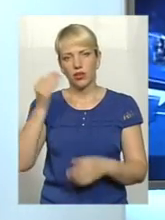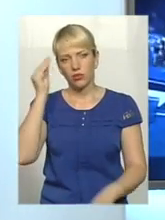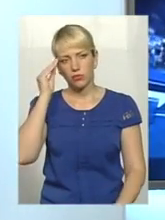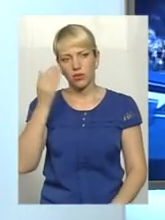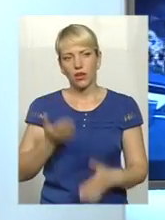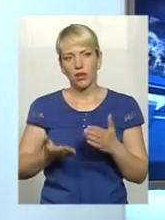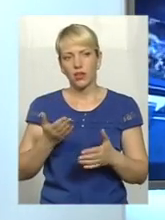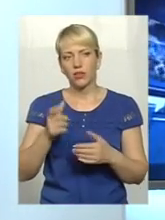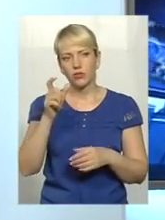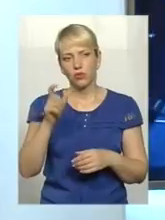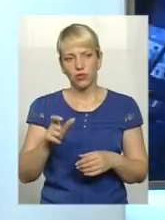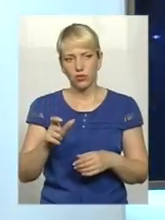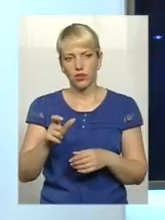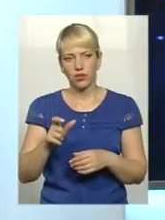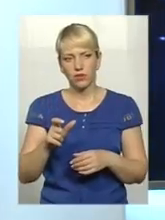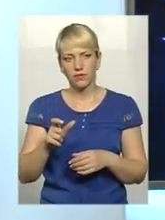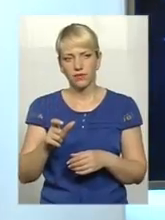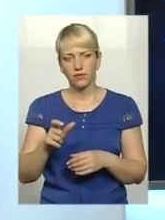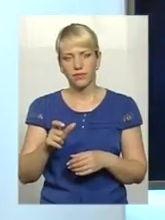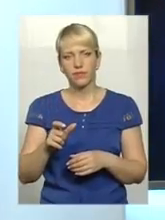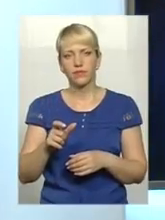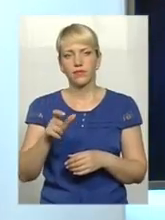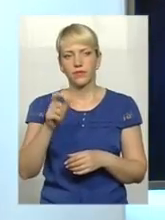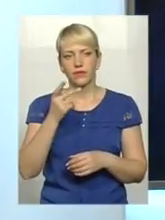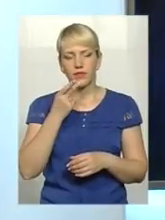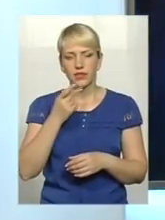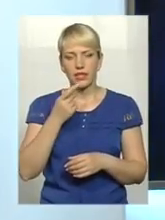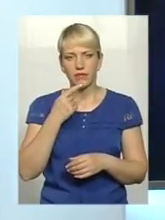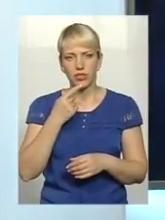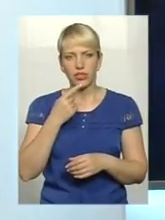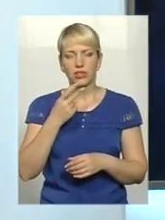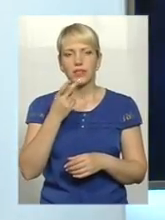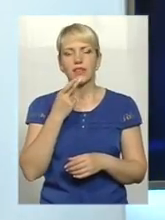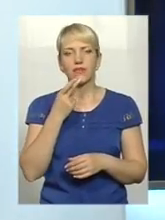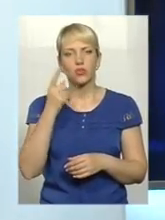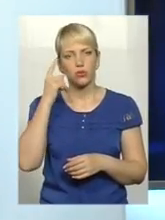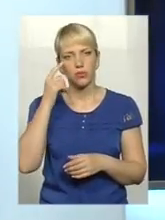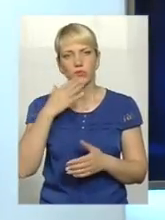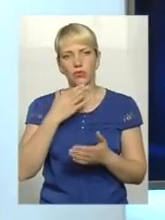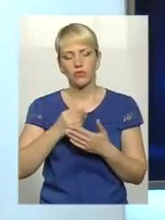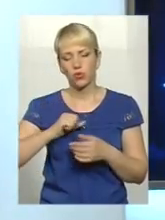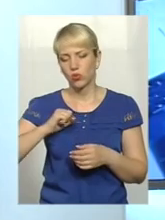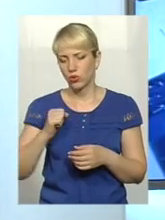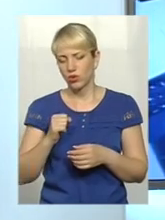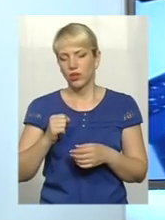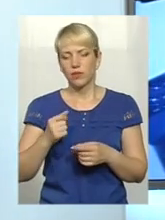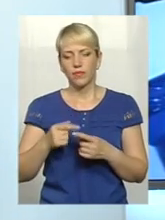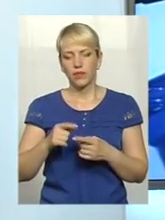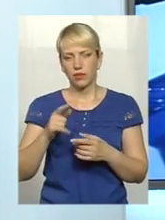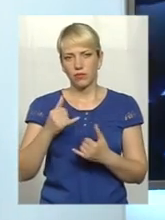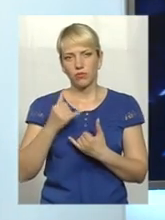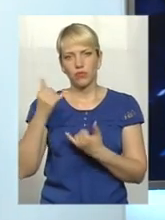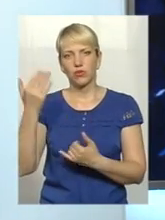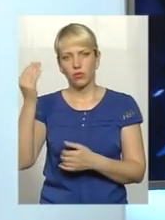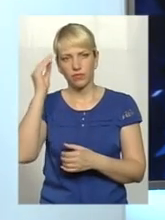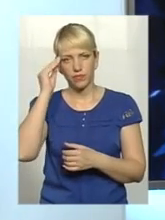якщо чоловік, він завжди зважає на думку свого друга, колеги і побратимо.